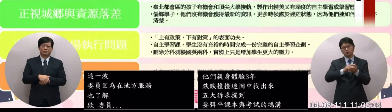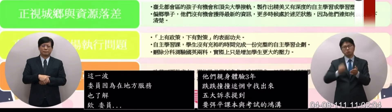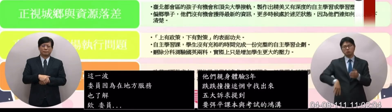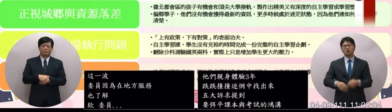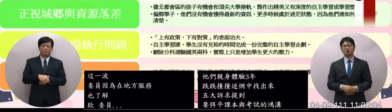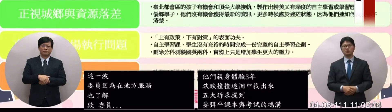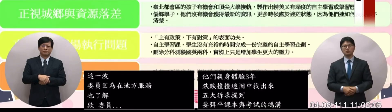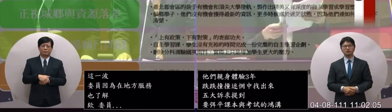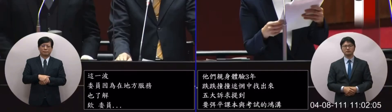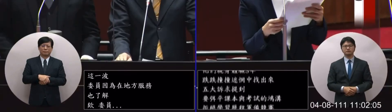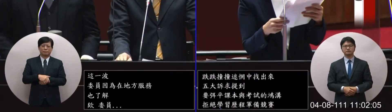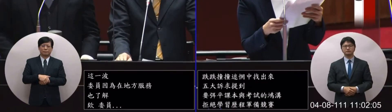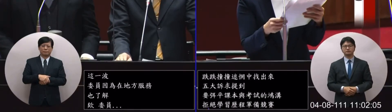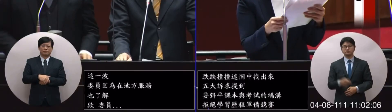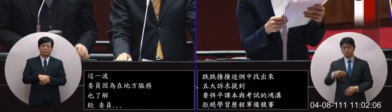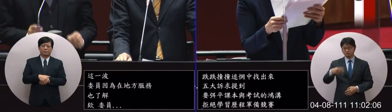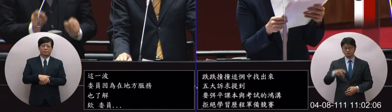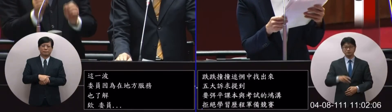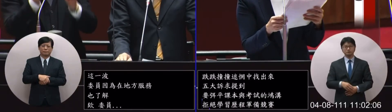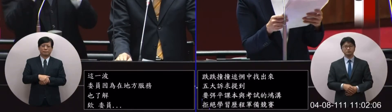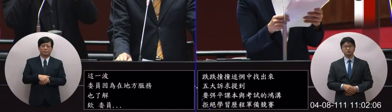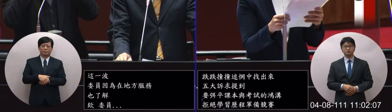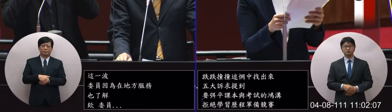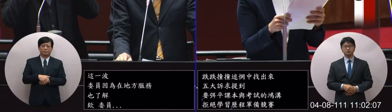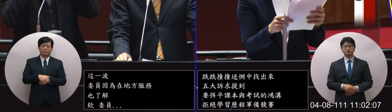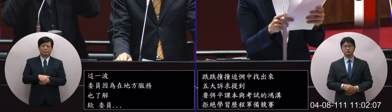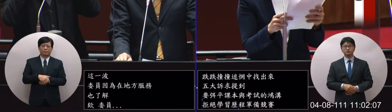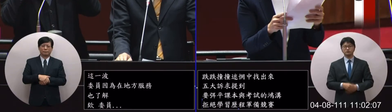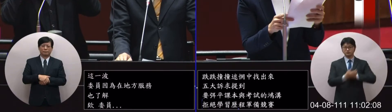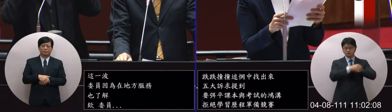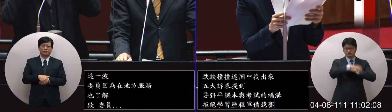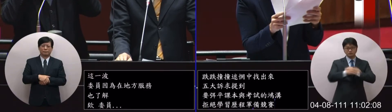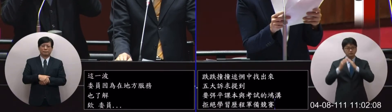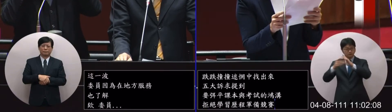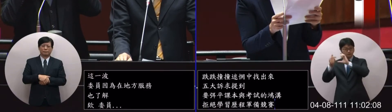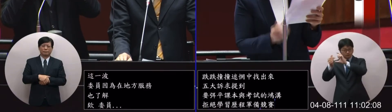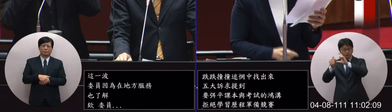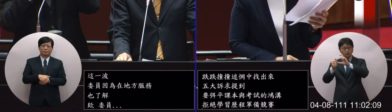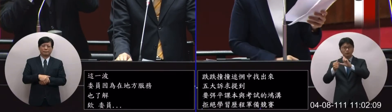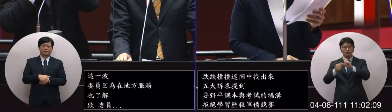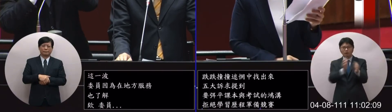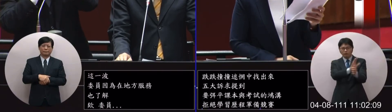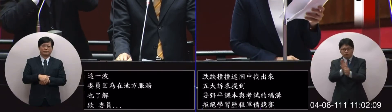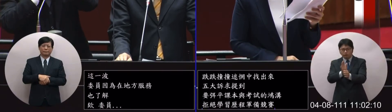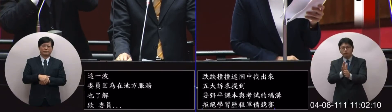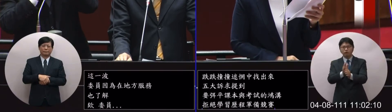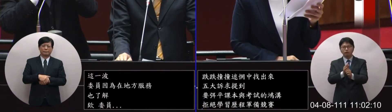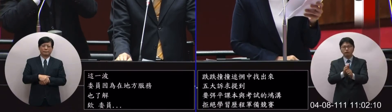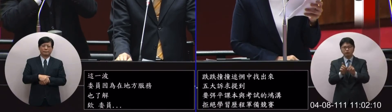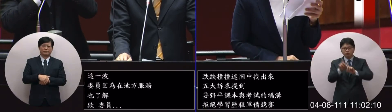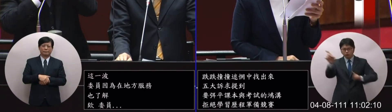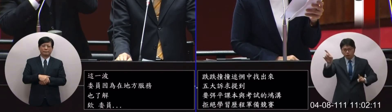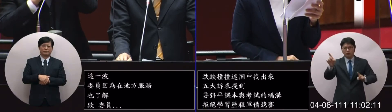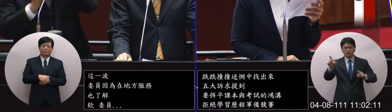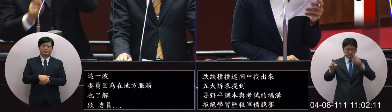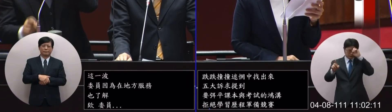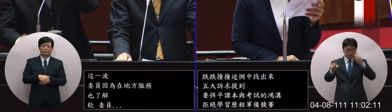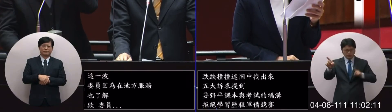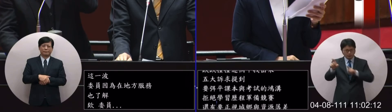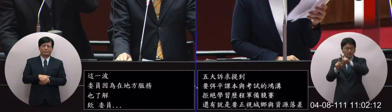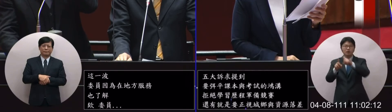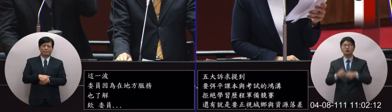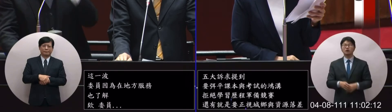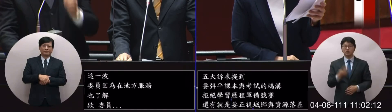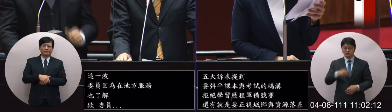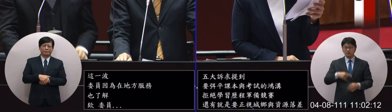還有就是說要正視城鄉與日圓的落差直面的教育現場